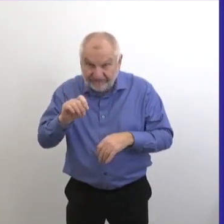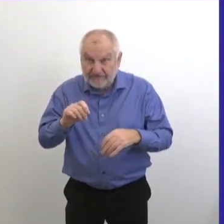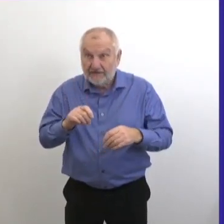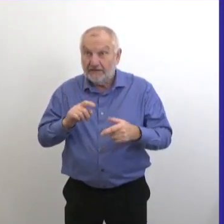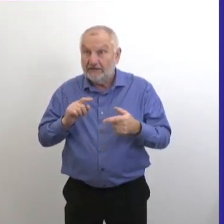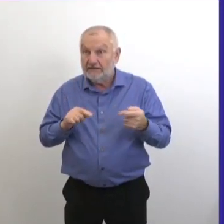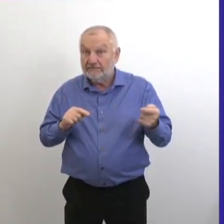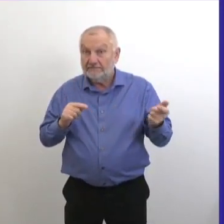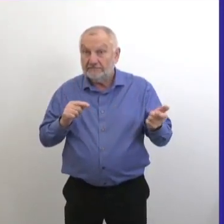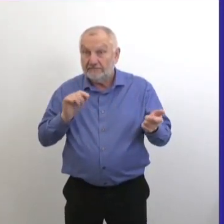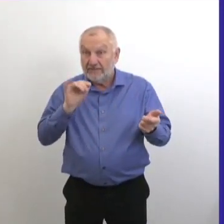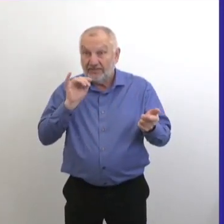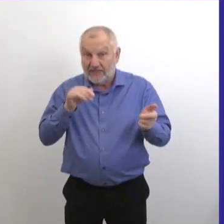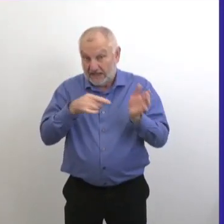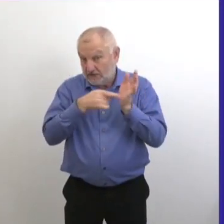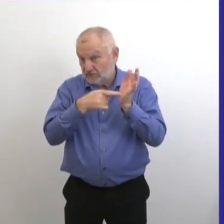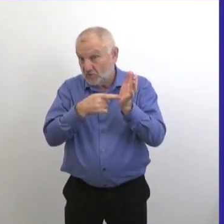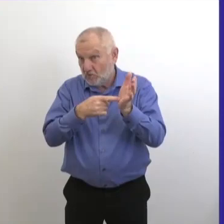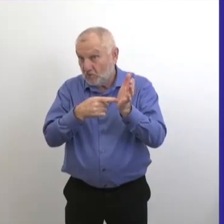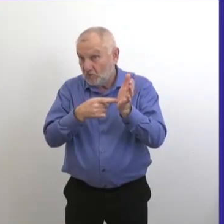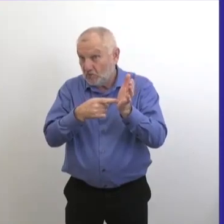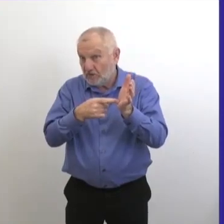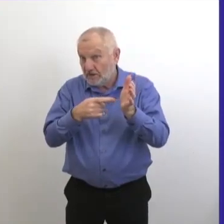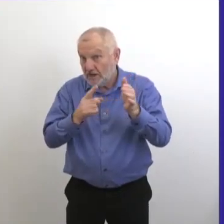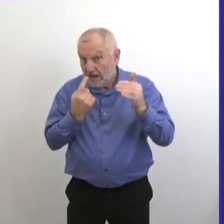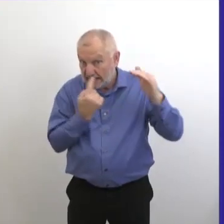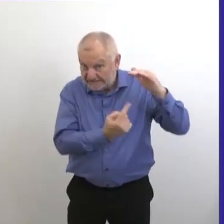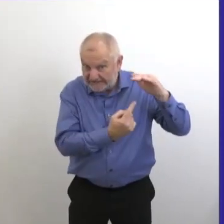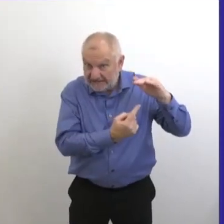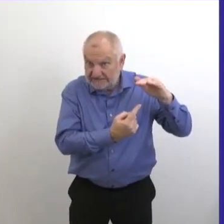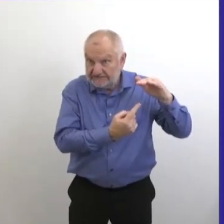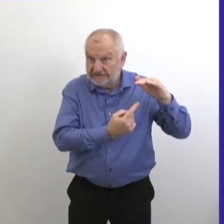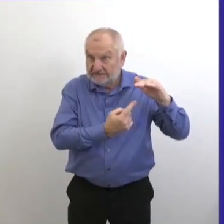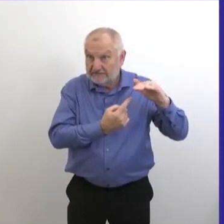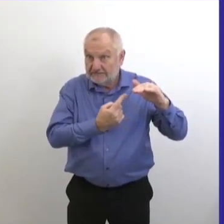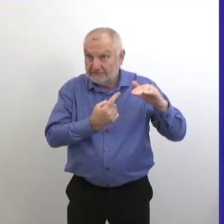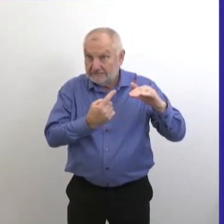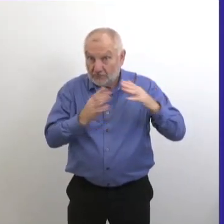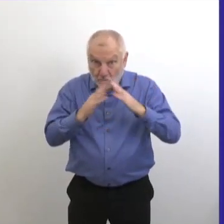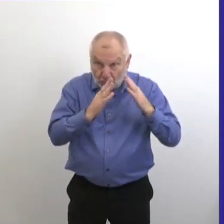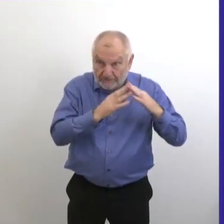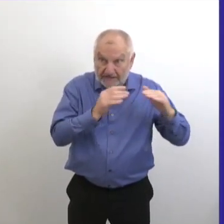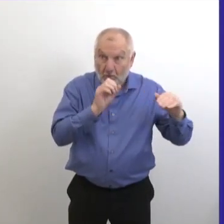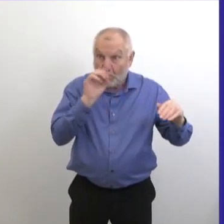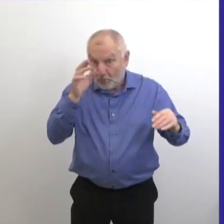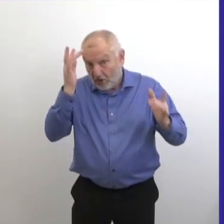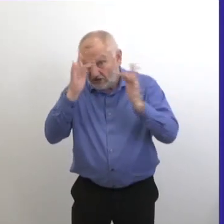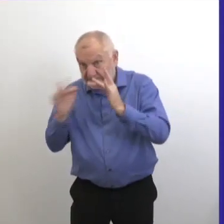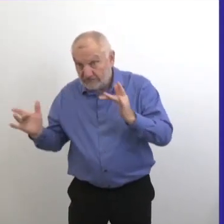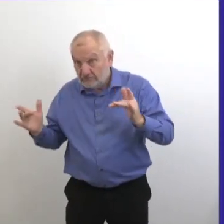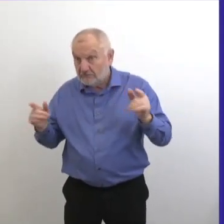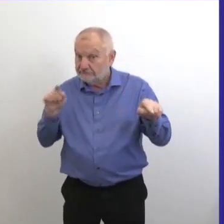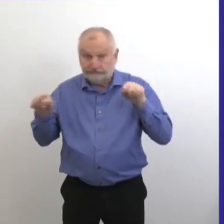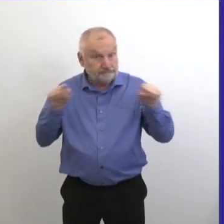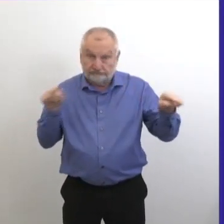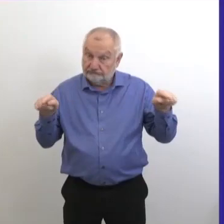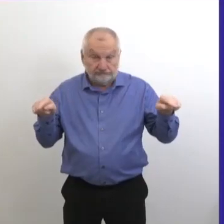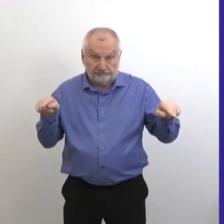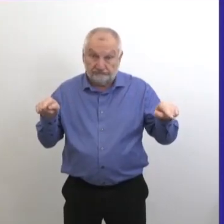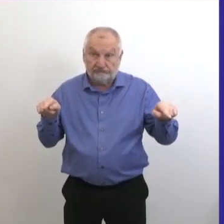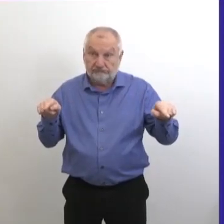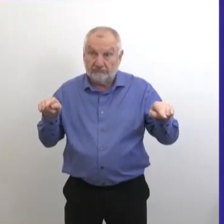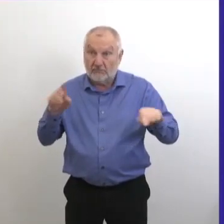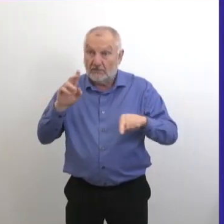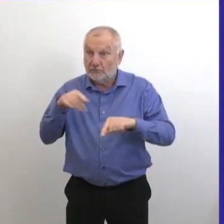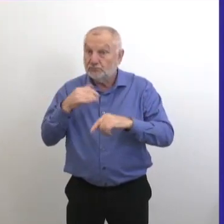les cas qui sont en train d'être isolés de manière active, soit dans les hôpitaux, soit dans la communauté. À partir d'aujourd'hui, nous